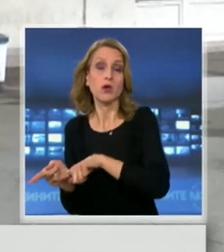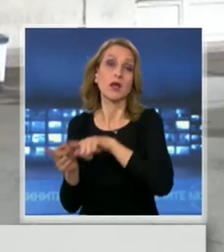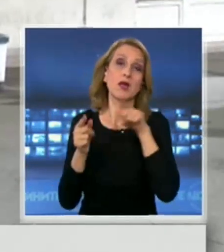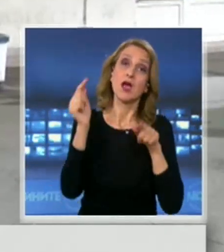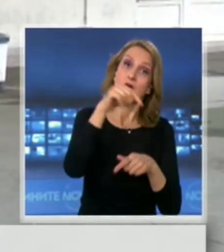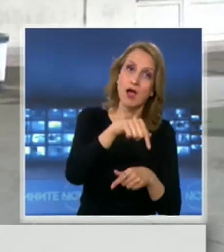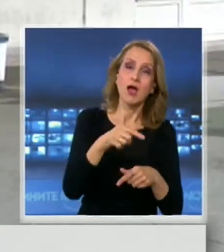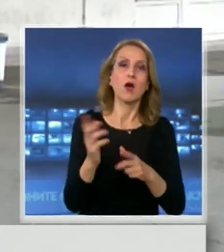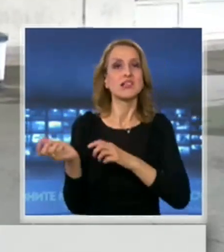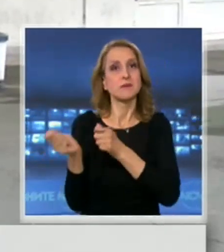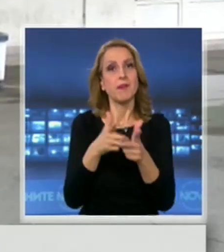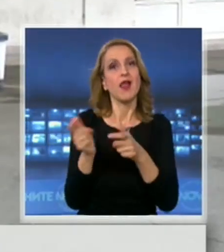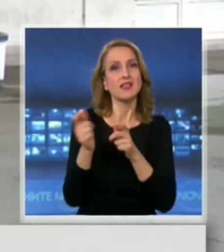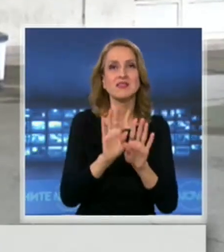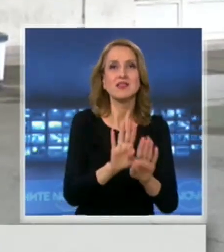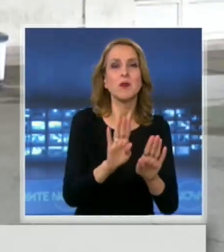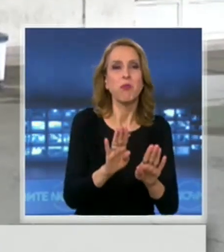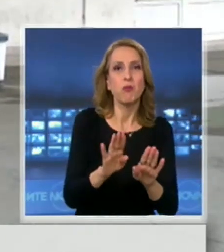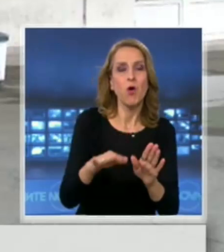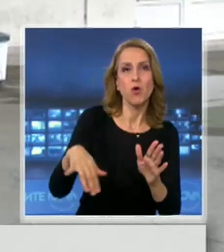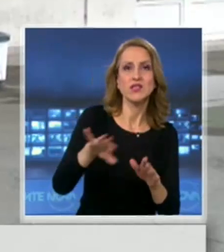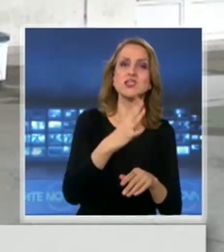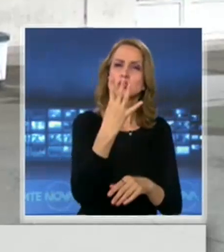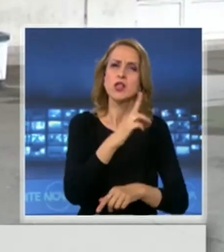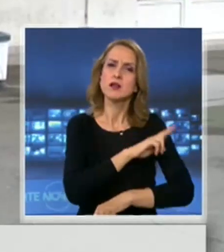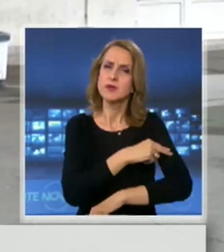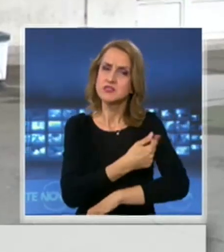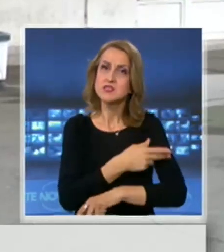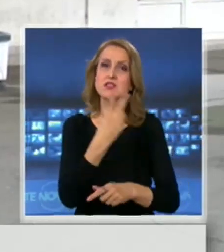медицински сестри, които да попълнят наличния състав.